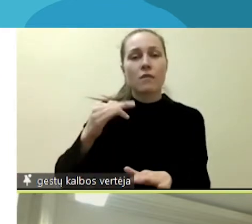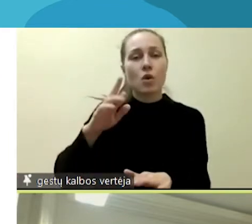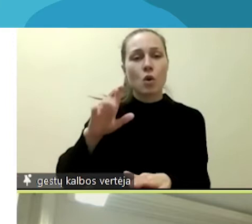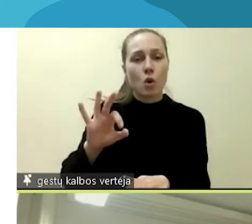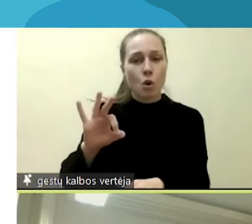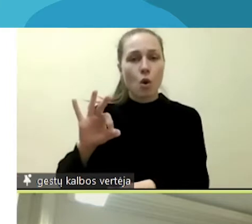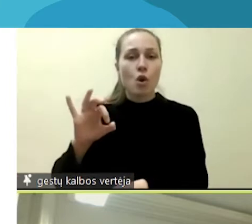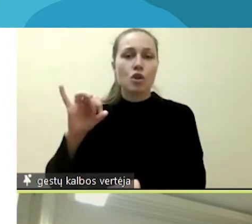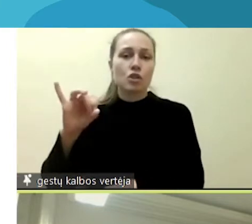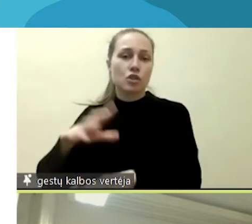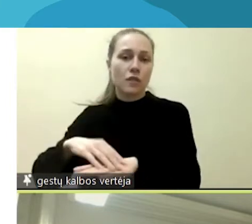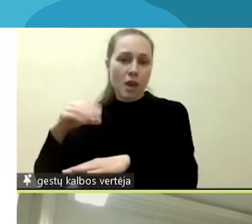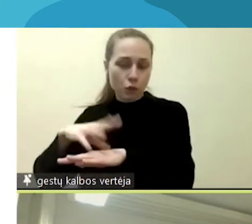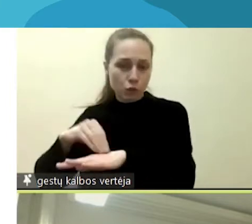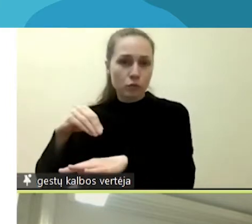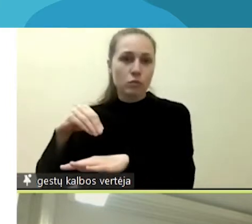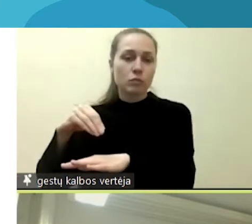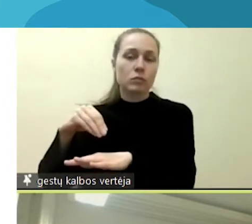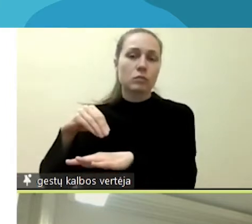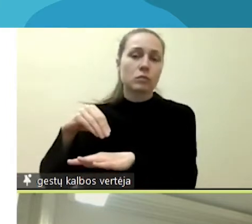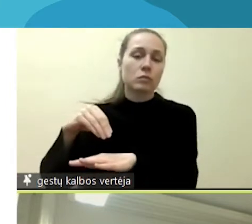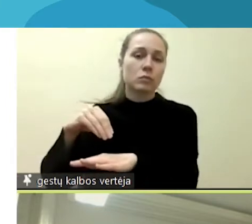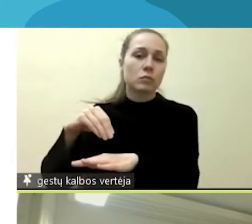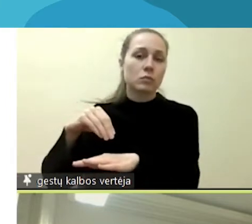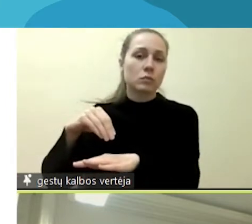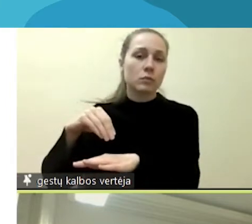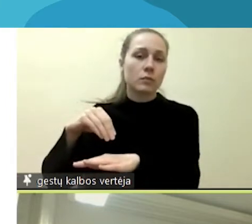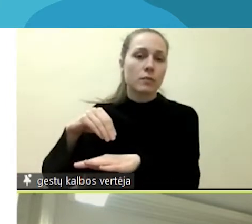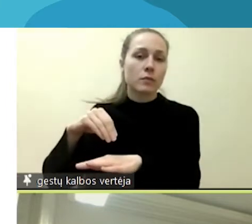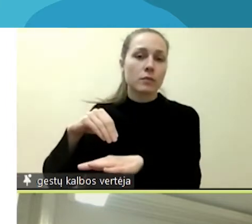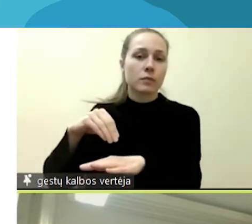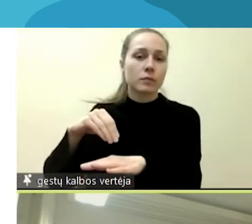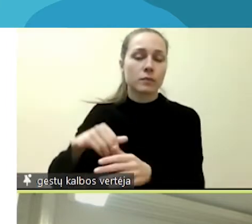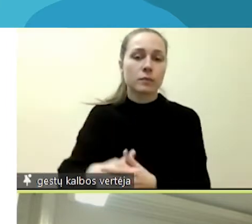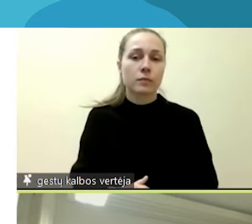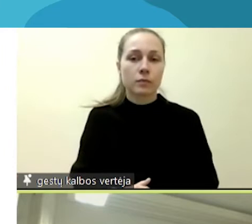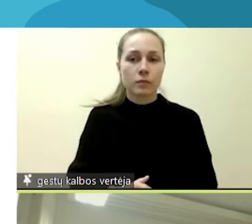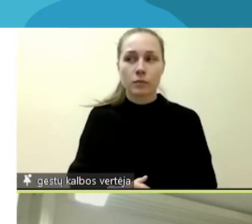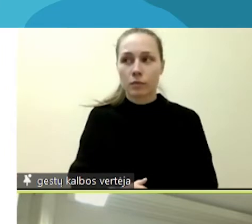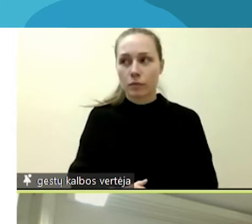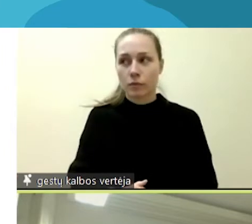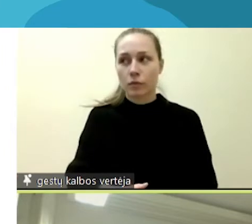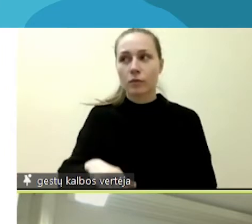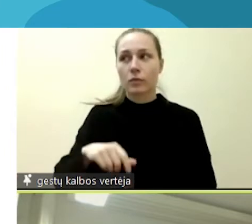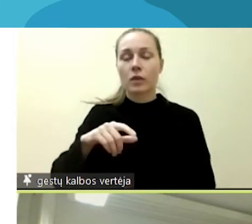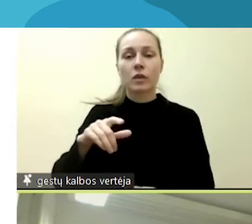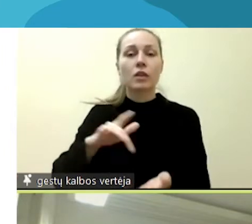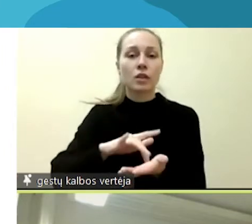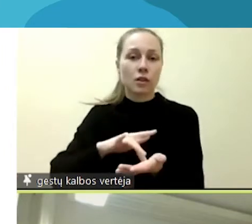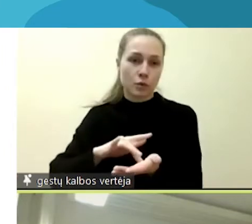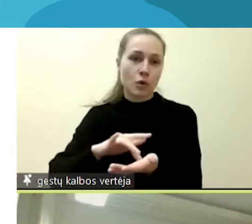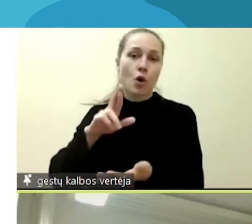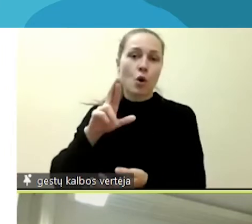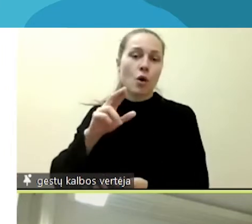ir romų grupėmis. Tačiau yra tam tikri ir